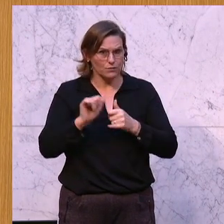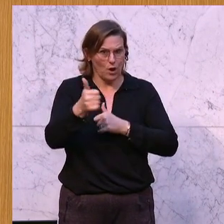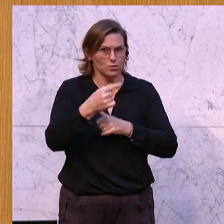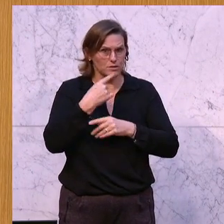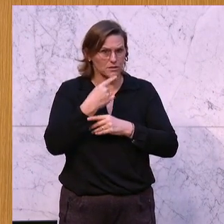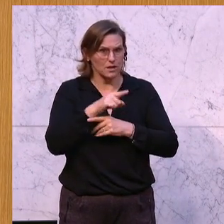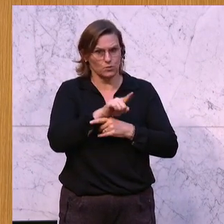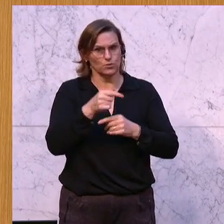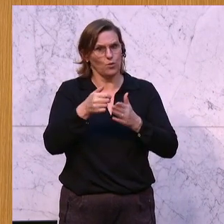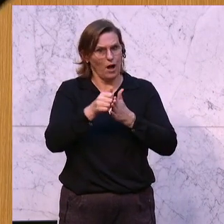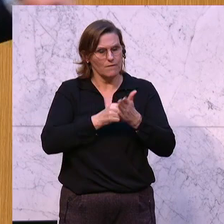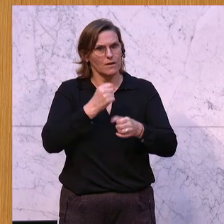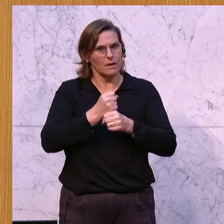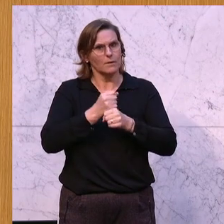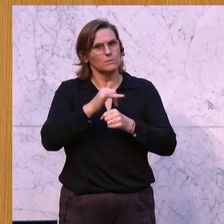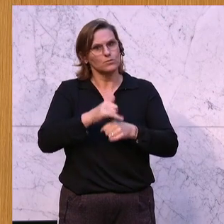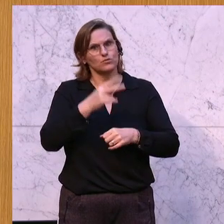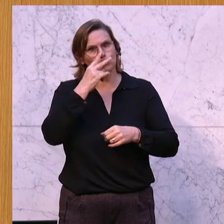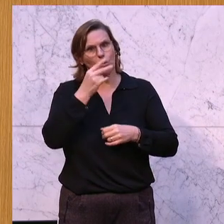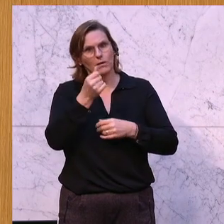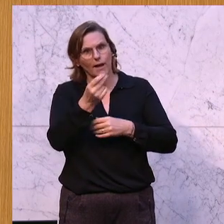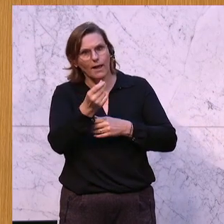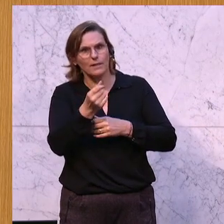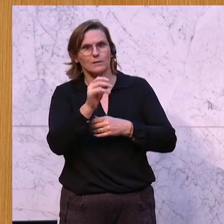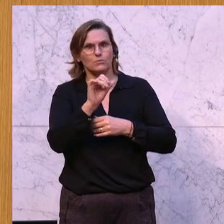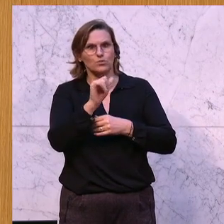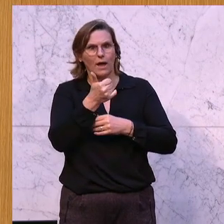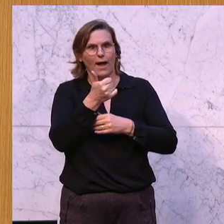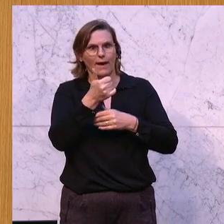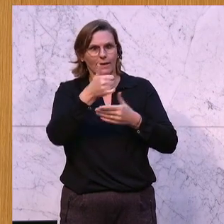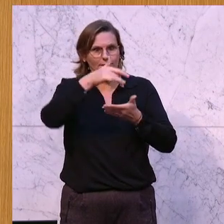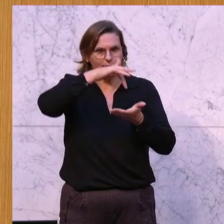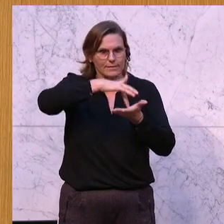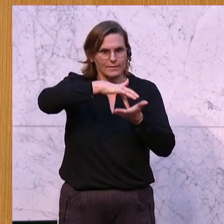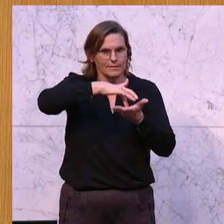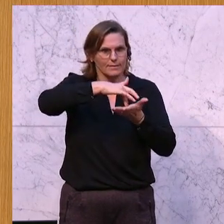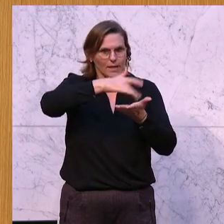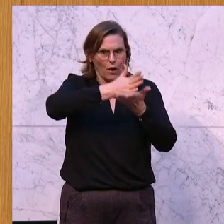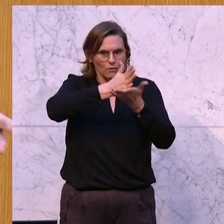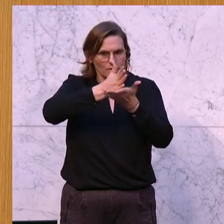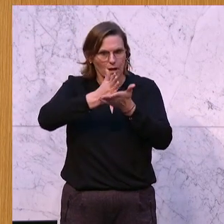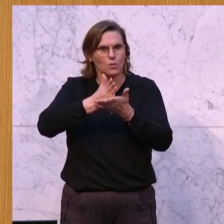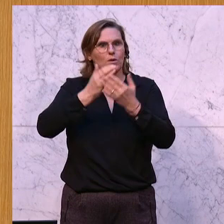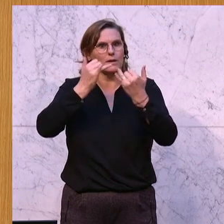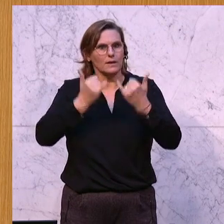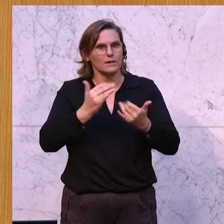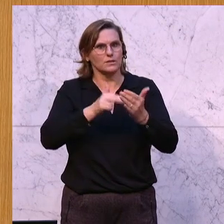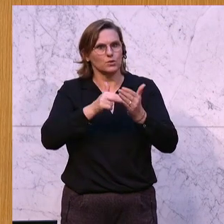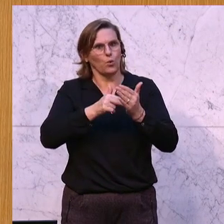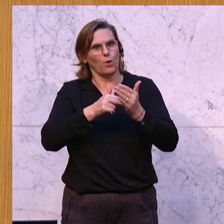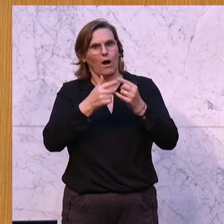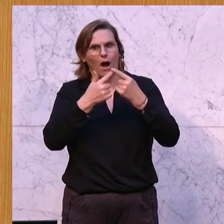Sie sind angetreten und haben gesagt, wir müssen in Richtung Finanzierung aus einer Hand kommen. Was haben wir jetzt? Jetzt setzen Sie als 13. Spieler zu den ganzen noch dazu